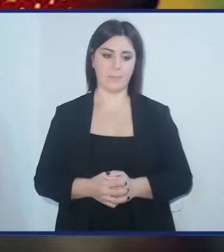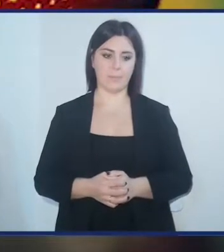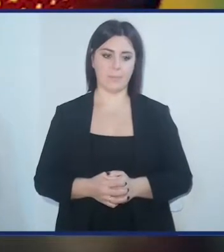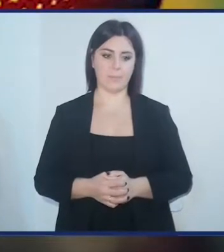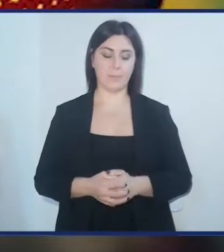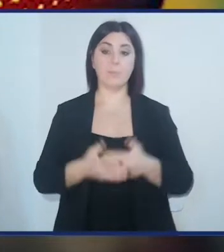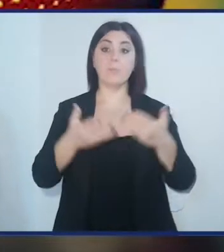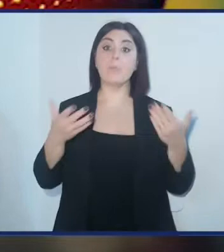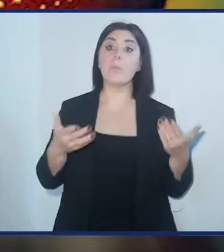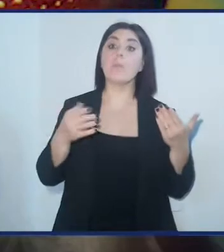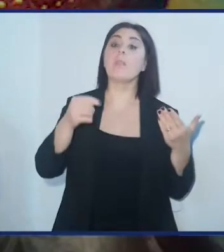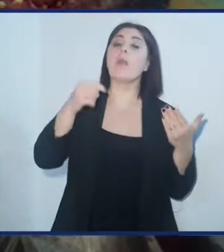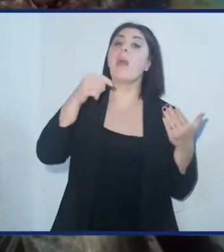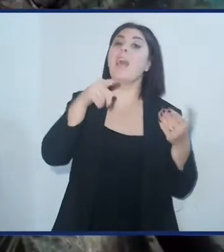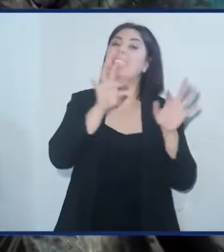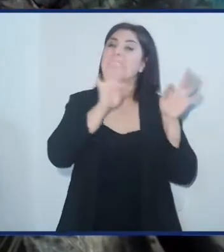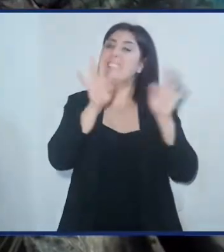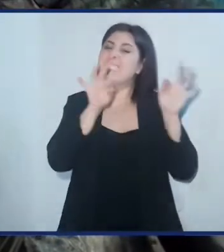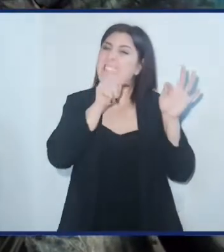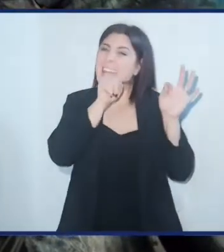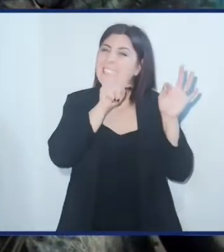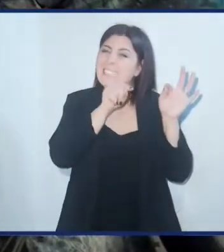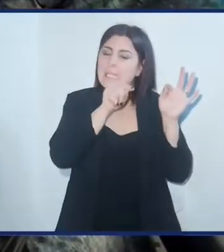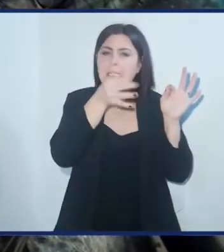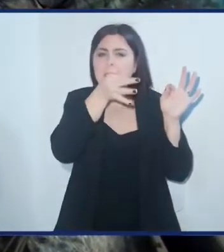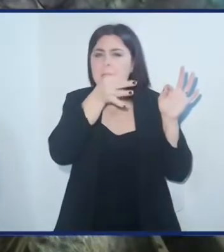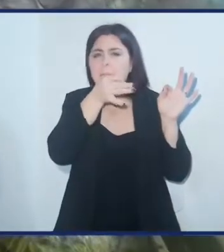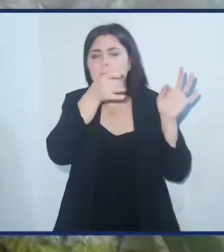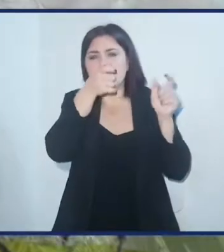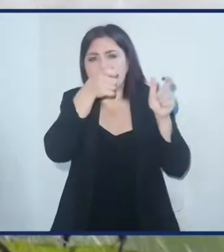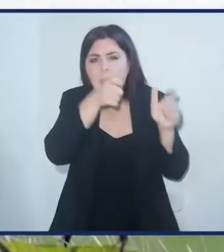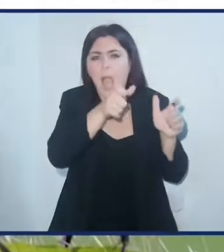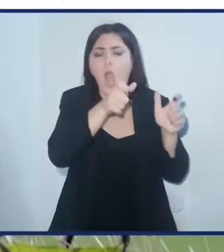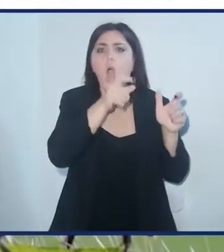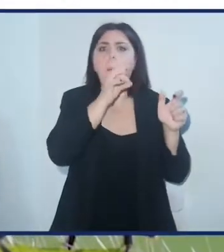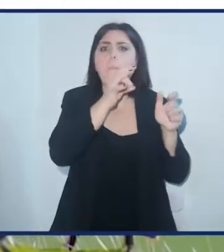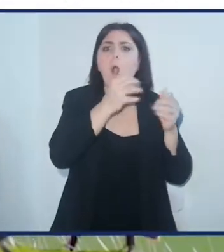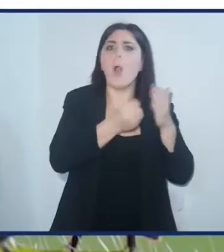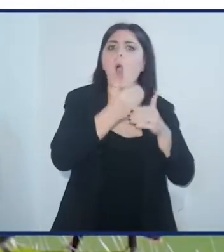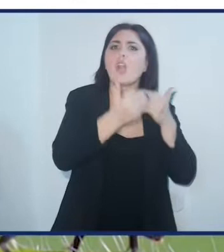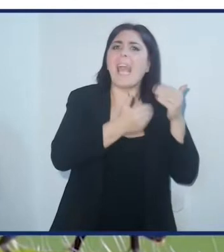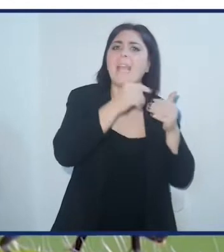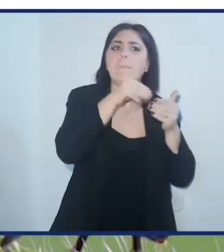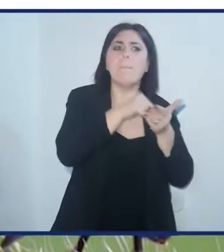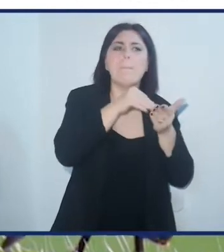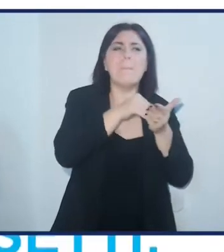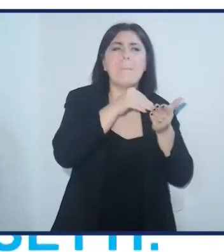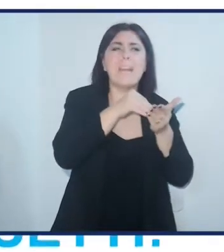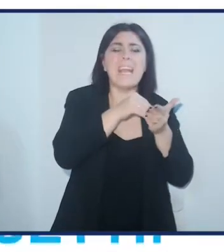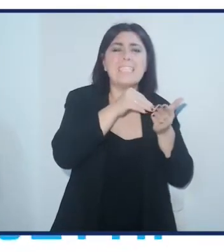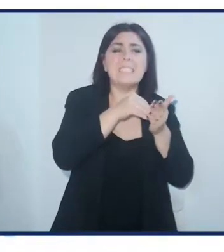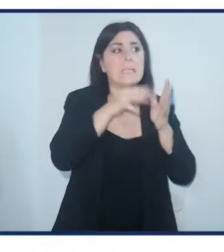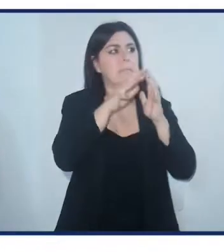Gli insetti sono una specie, gli organismi, ma che sono presenti sulla terra.